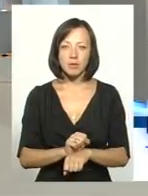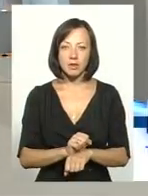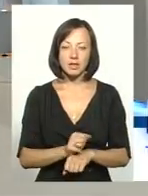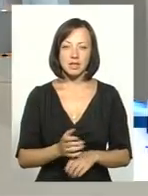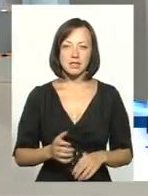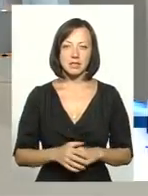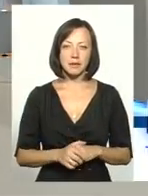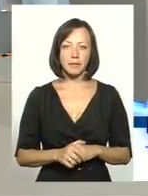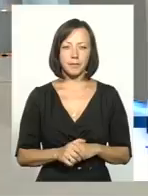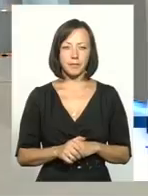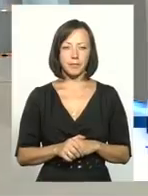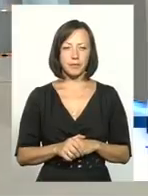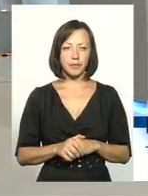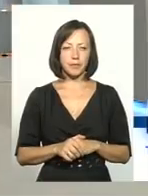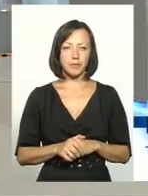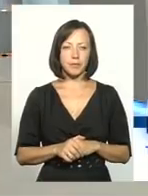буде, коли Бог судити прийде.